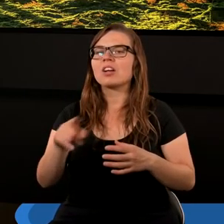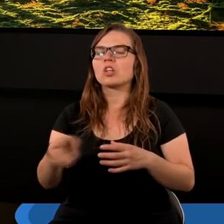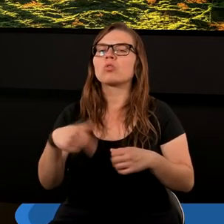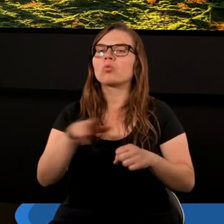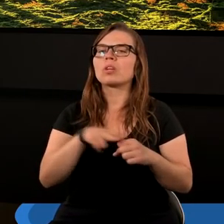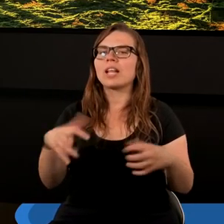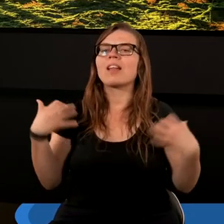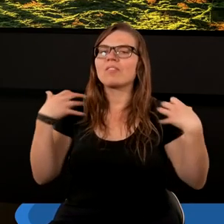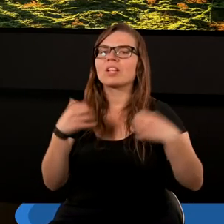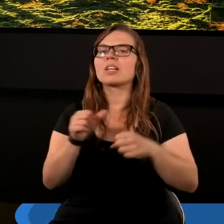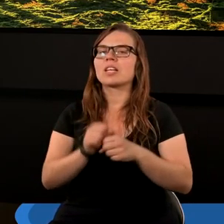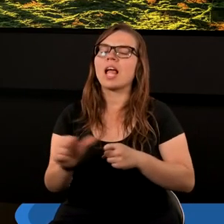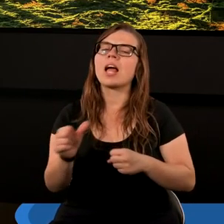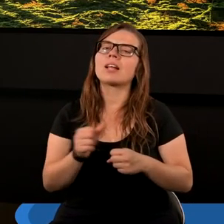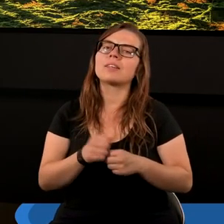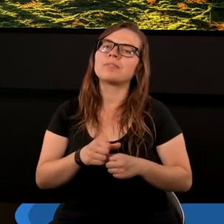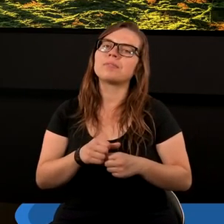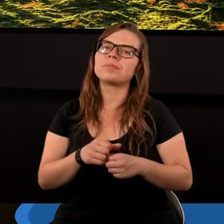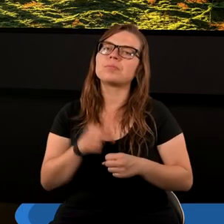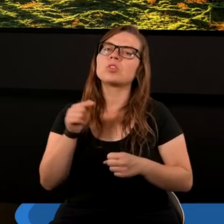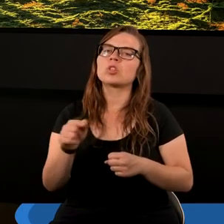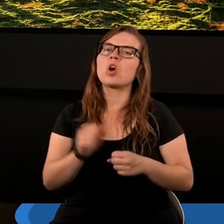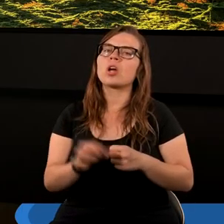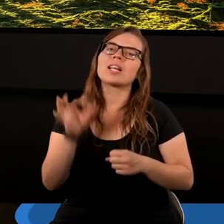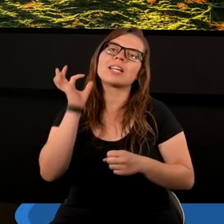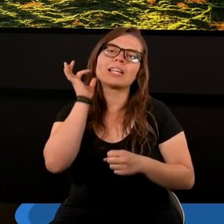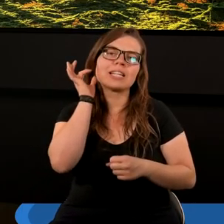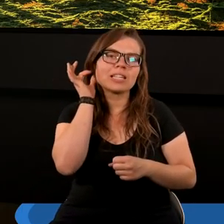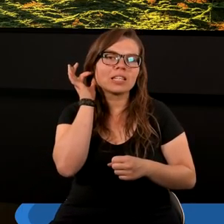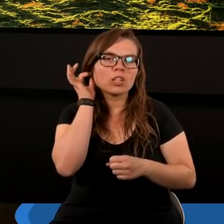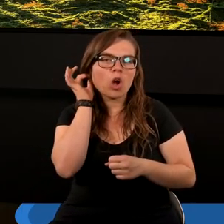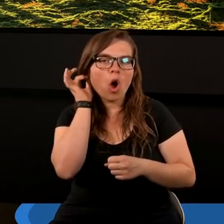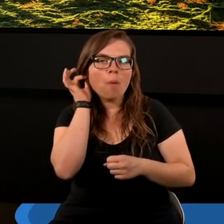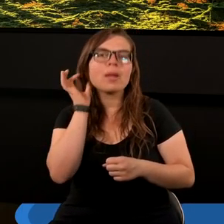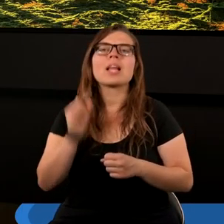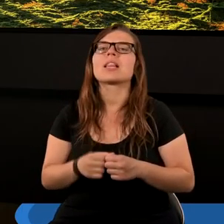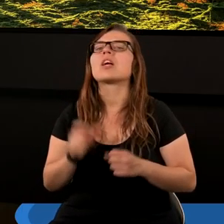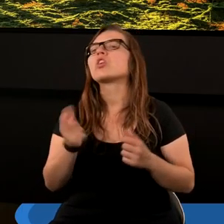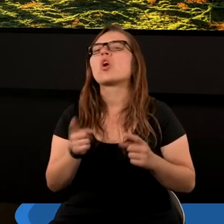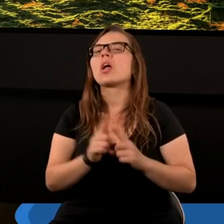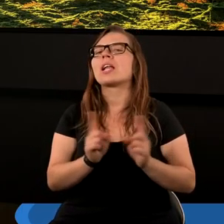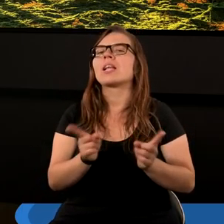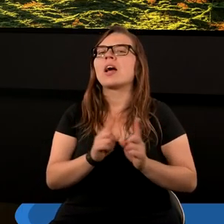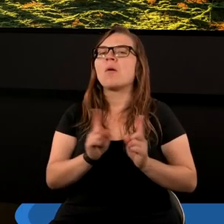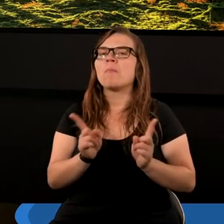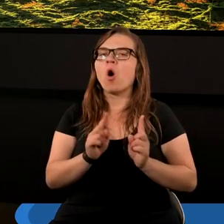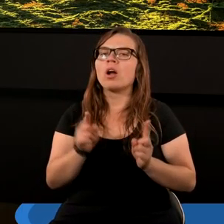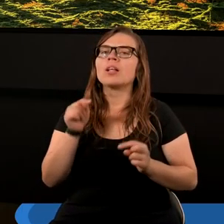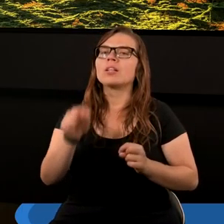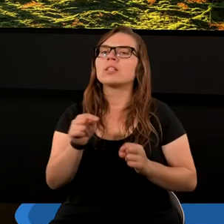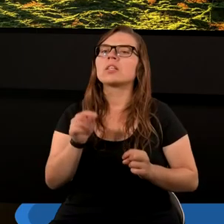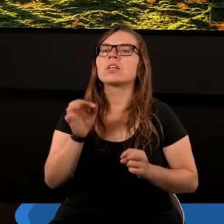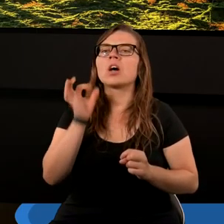zwierzęciu jedzie. To jest kobieta. Co symbolizuje w Piśmie